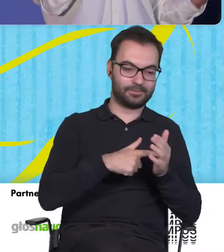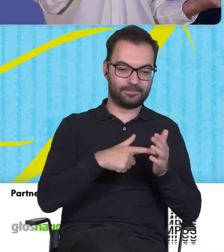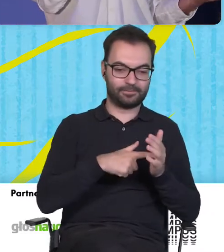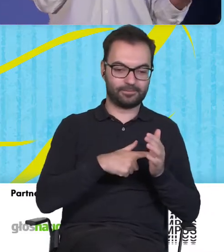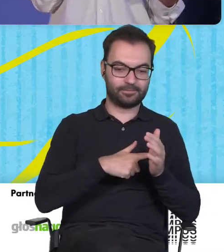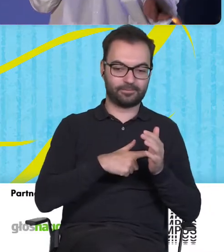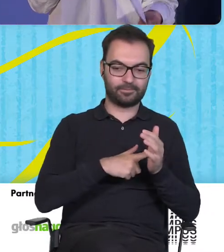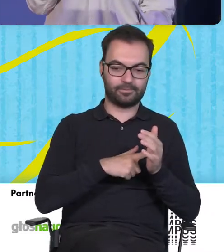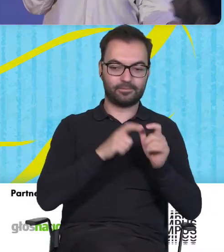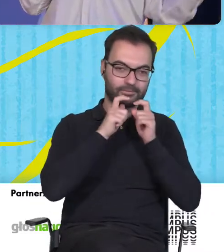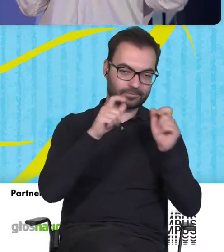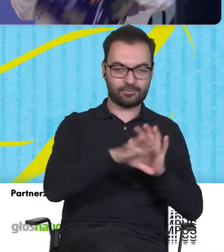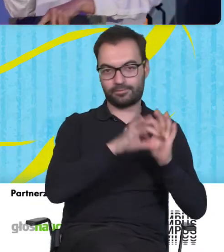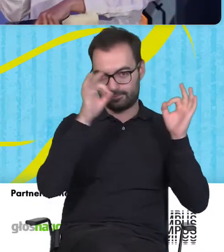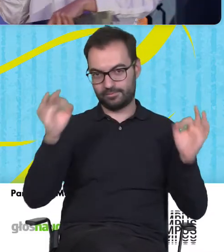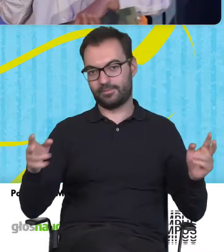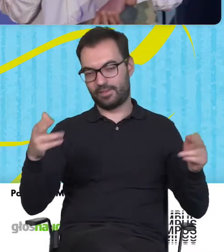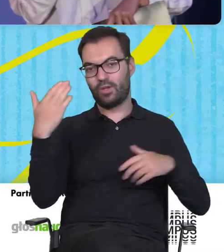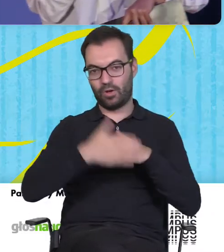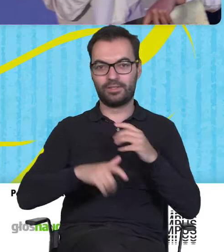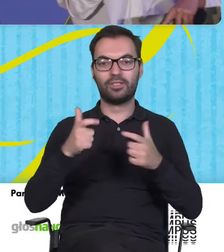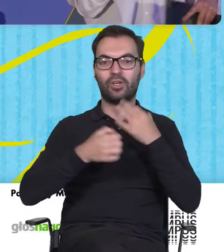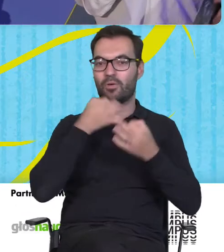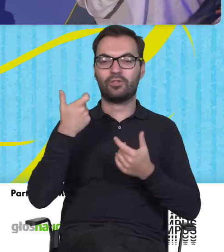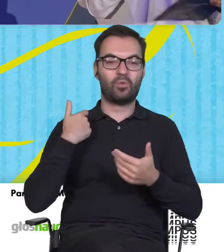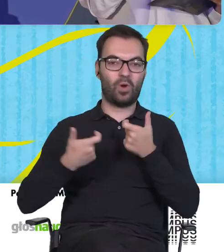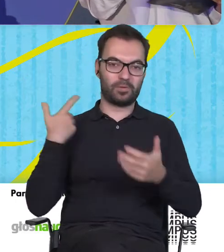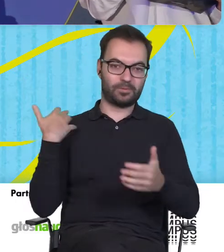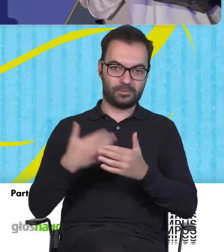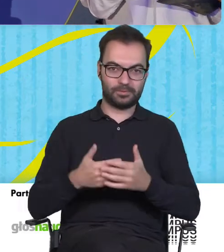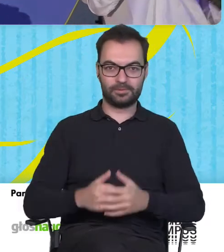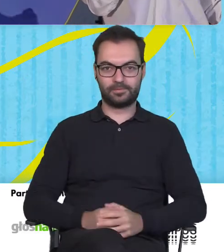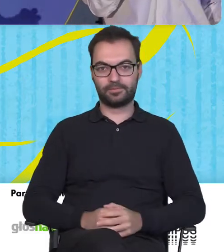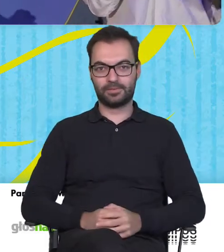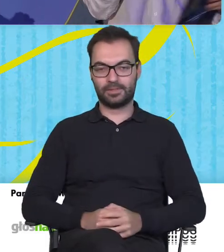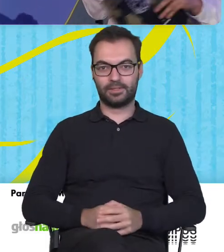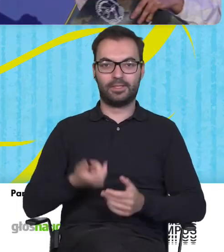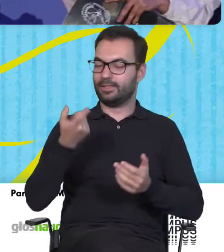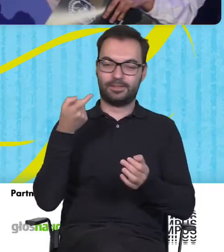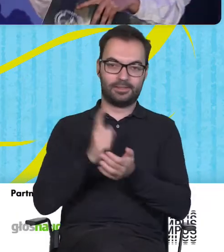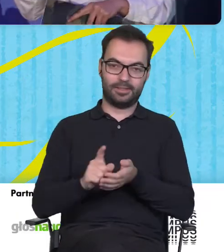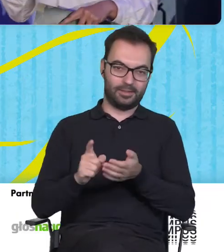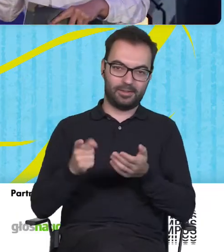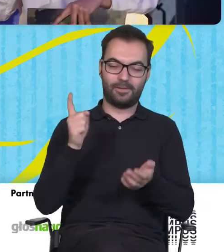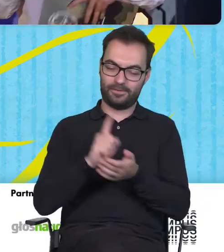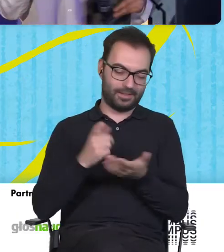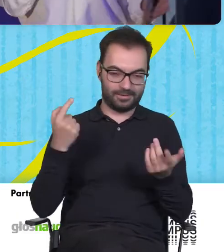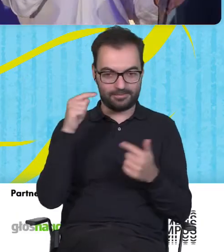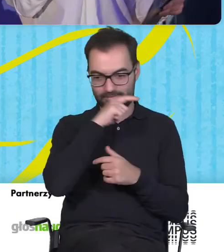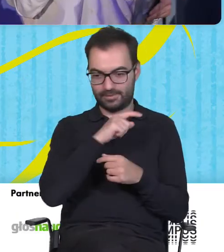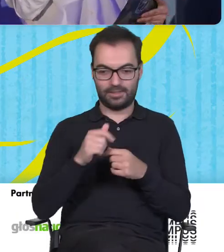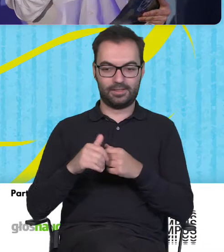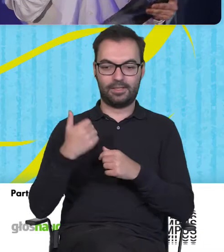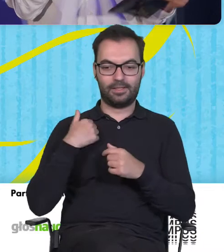zgłoszenia do samego finału. No, co prawda nie udało nam się wygrać, nie